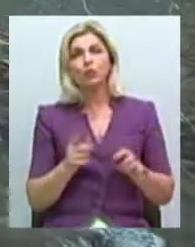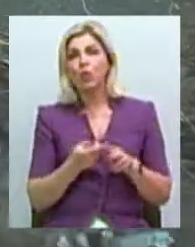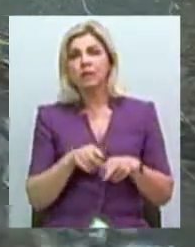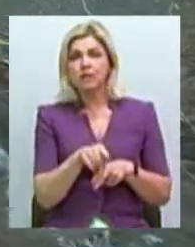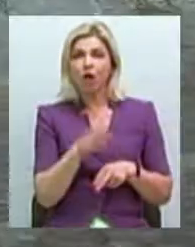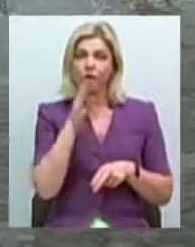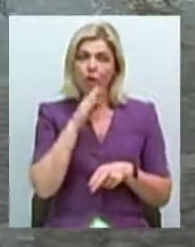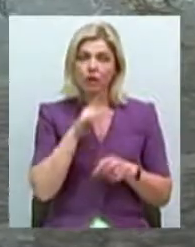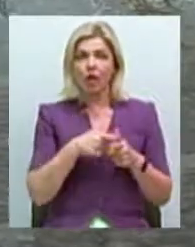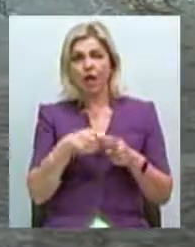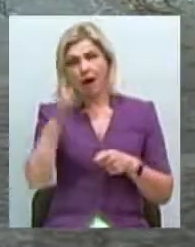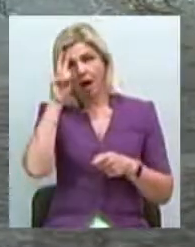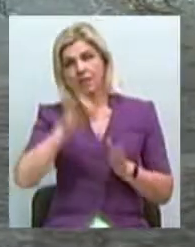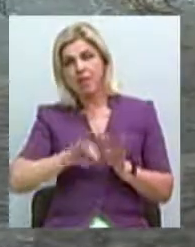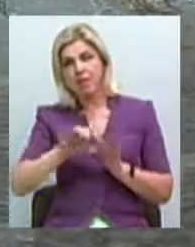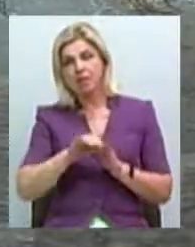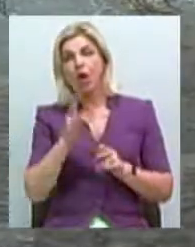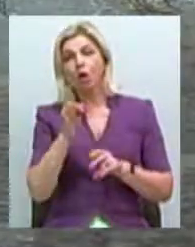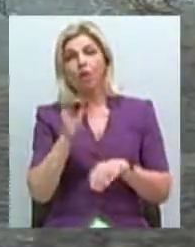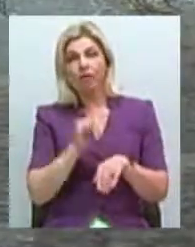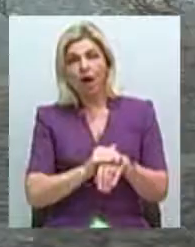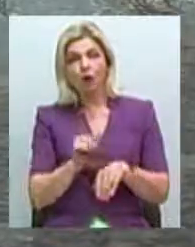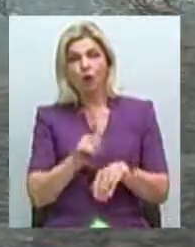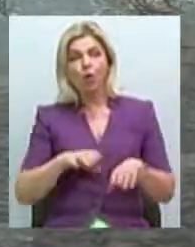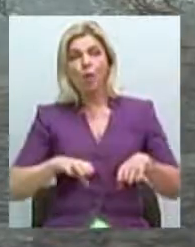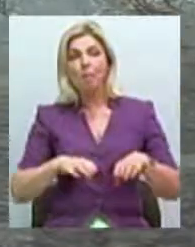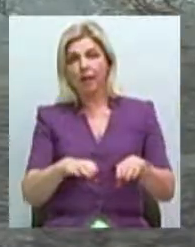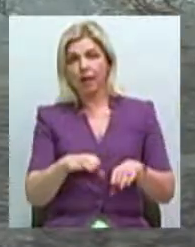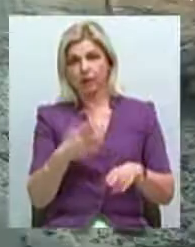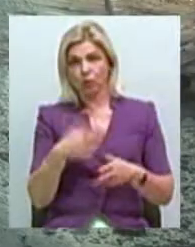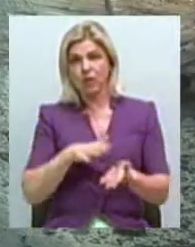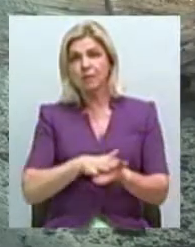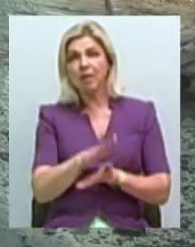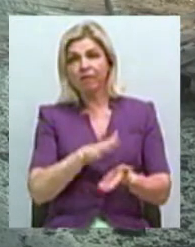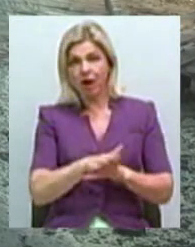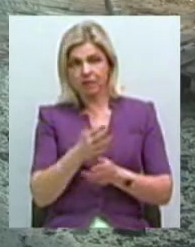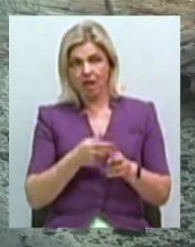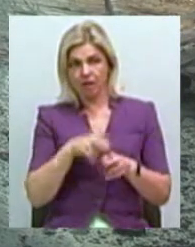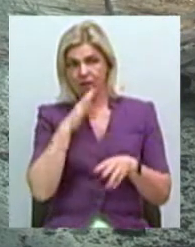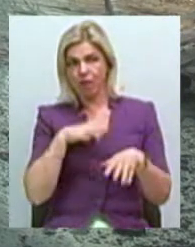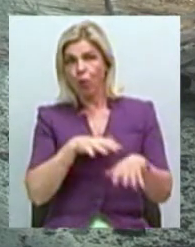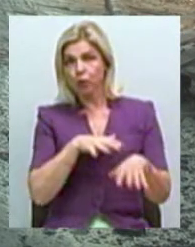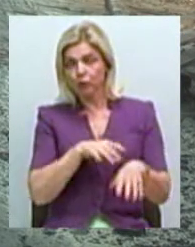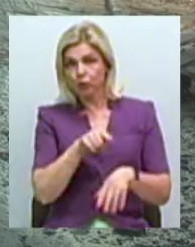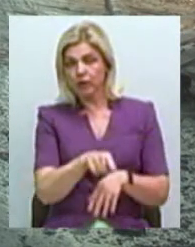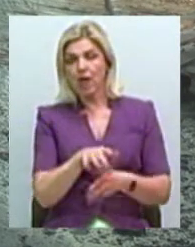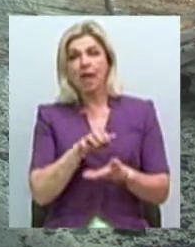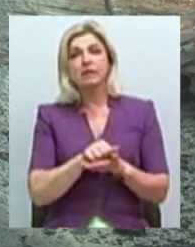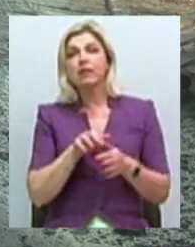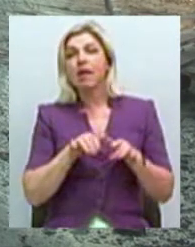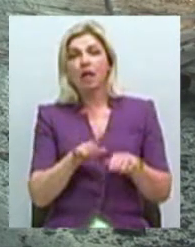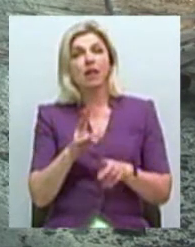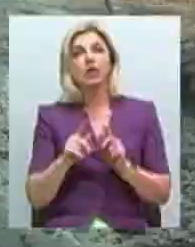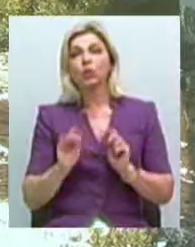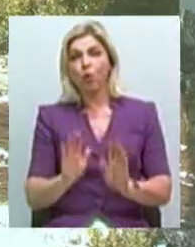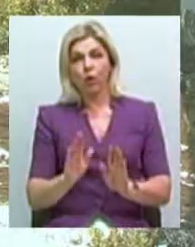вода, чи це каналізація, але факт у тому, що плитка у нас на майданчику змивається даними стоками. Справа не тільки у збитках, але